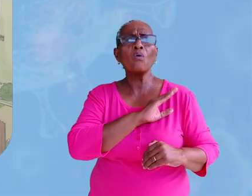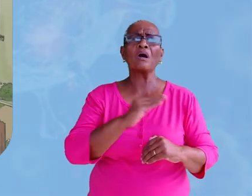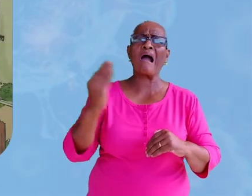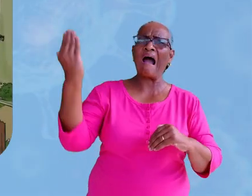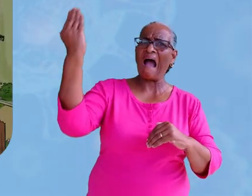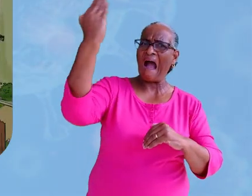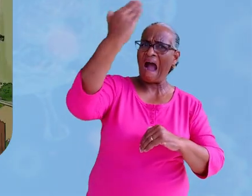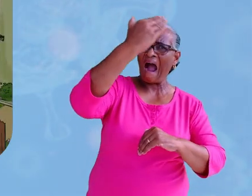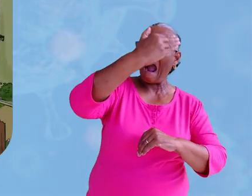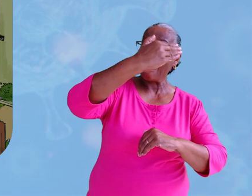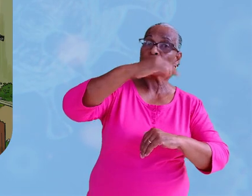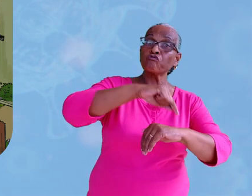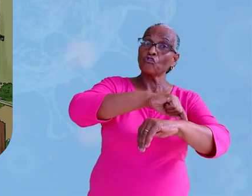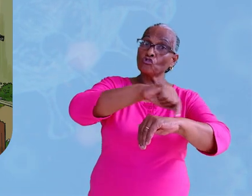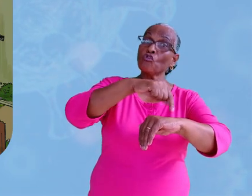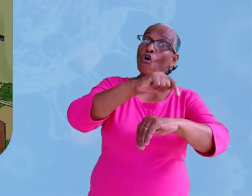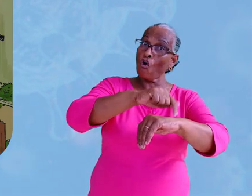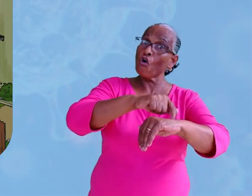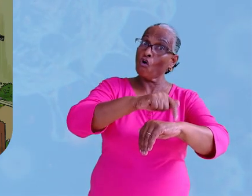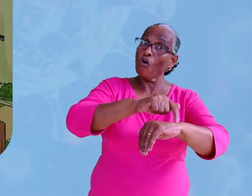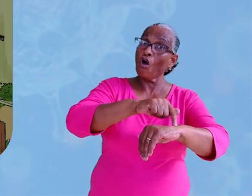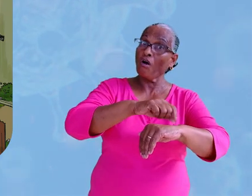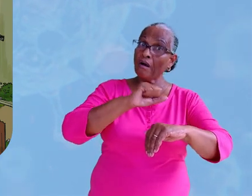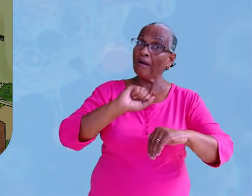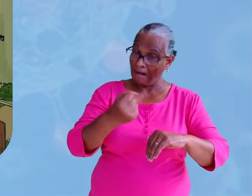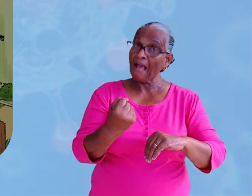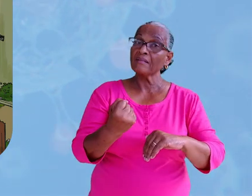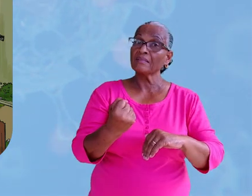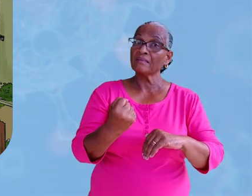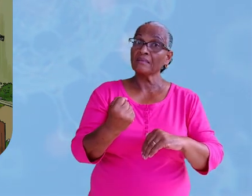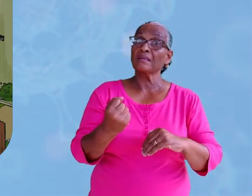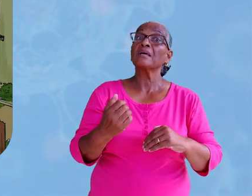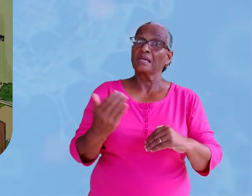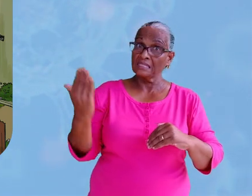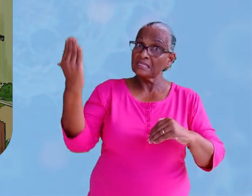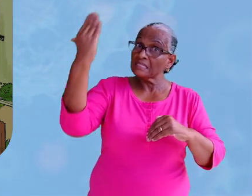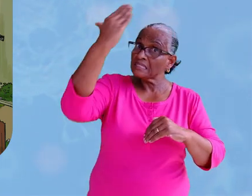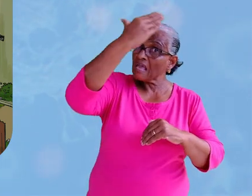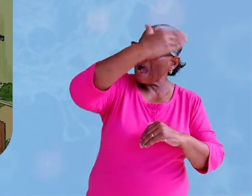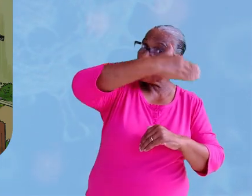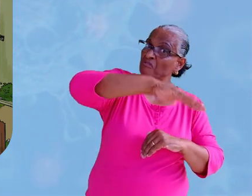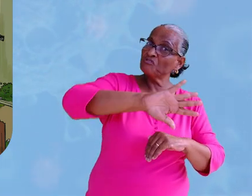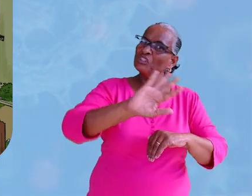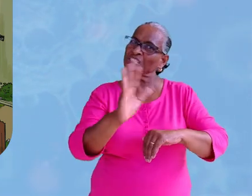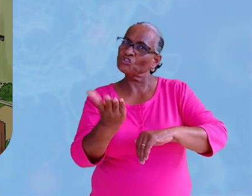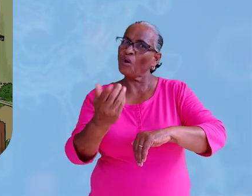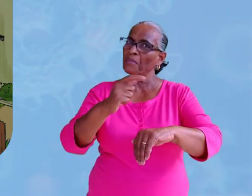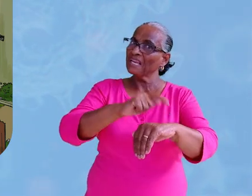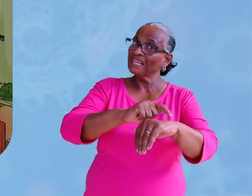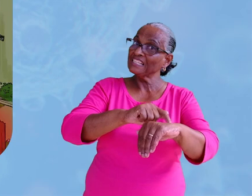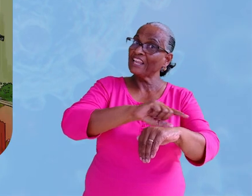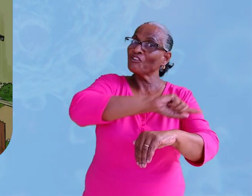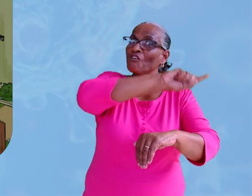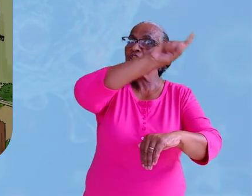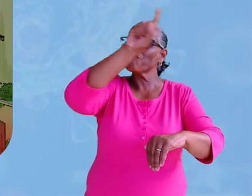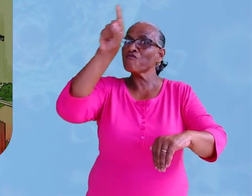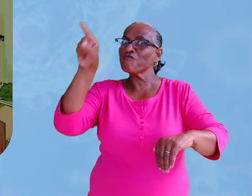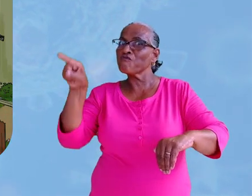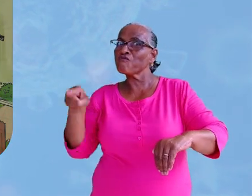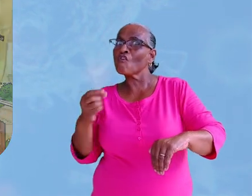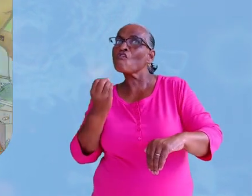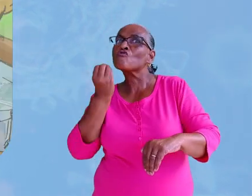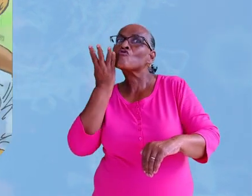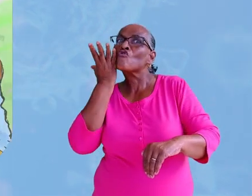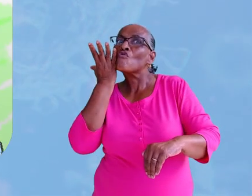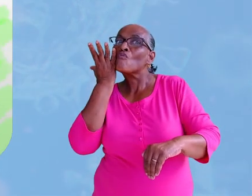instellen en dat wil zeggen dat je in de avond na een bepaald uur tot de volgende ochtend